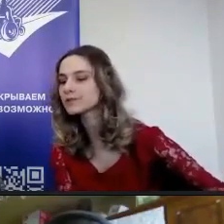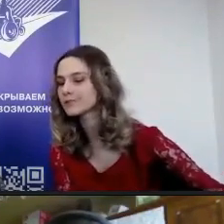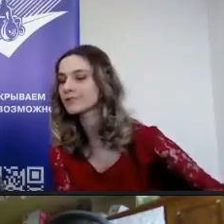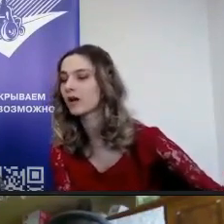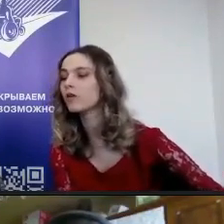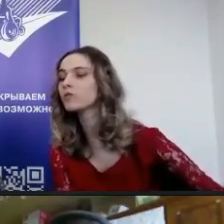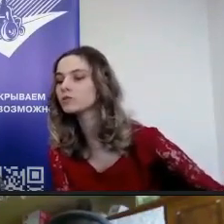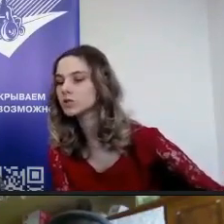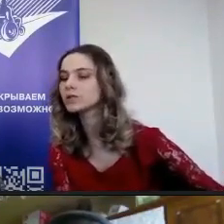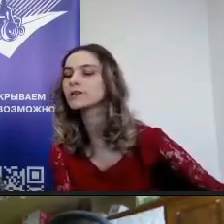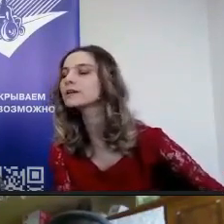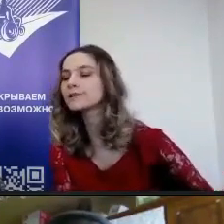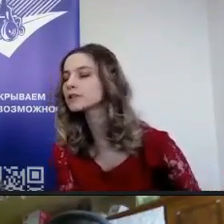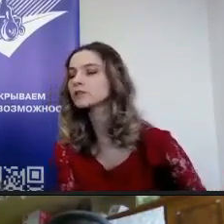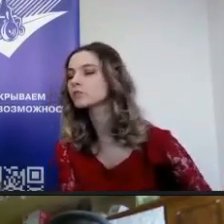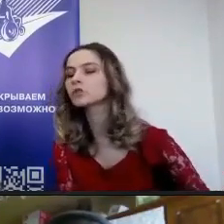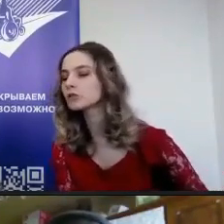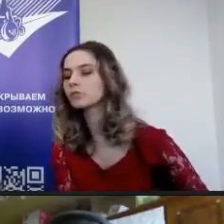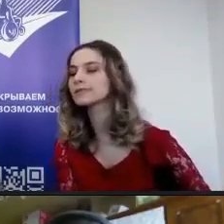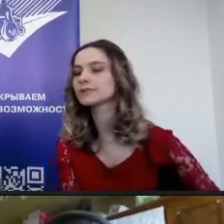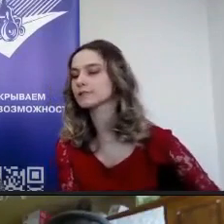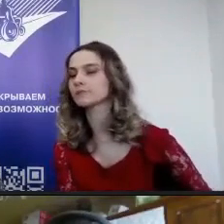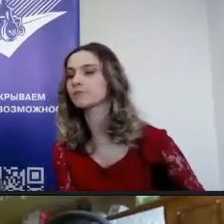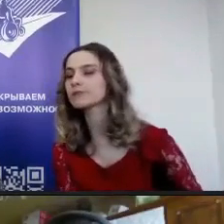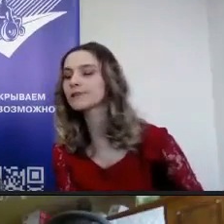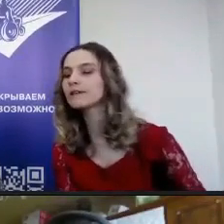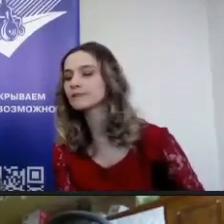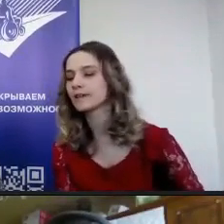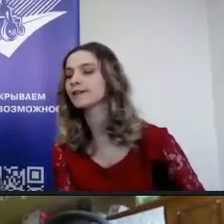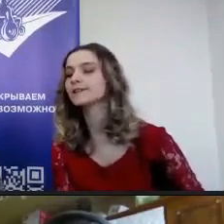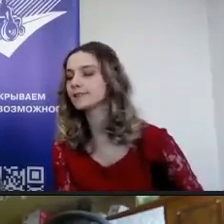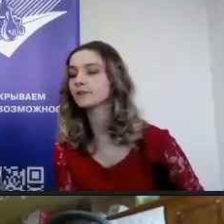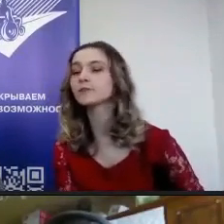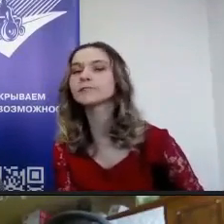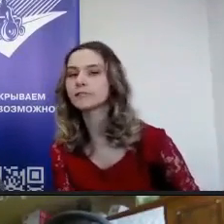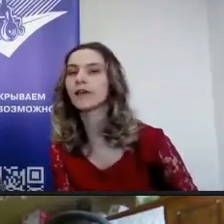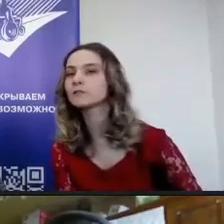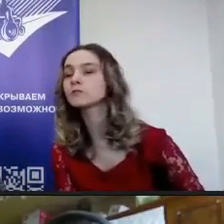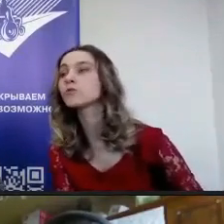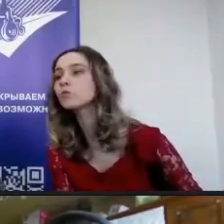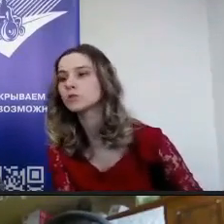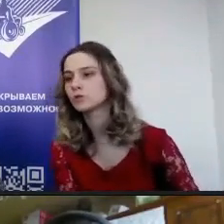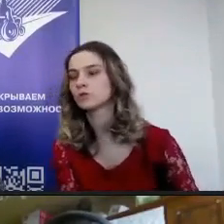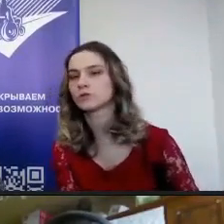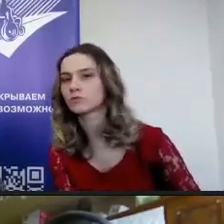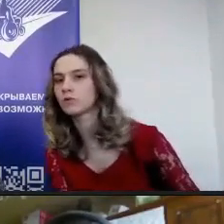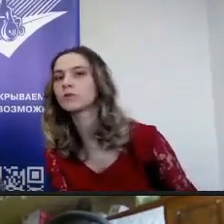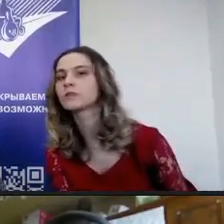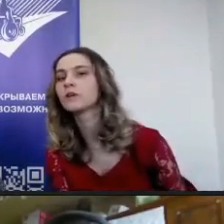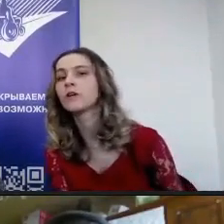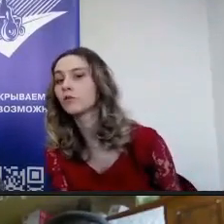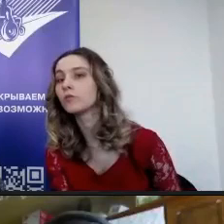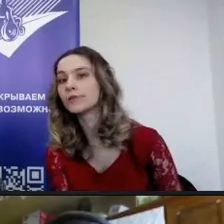возраста, учить, даже, может быть, это спонтанная ситуация, я не думаю, что в